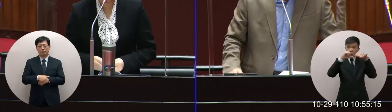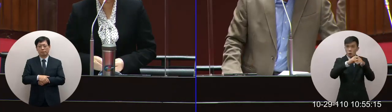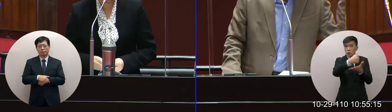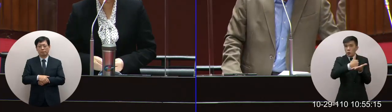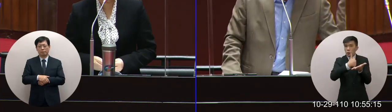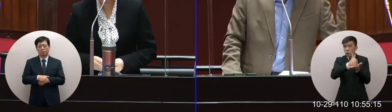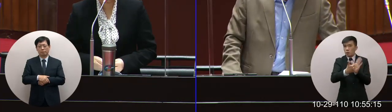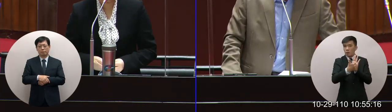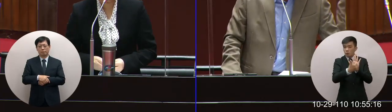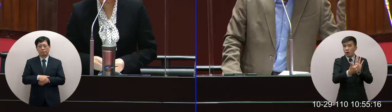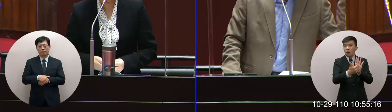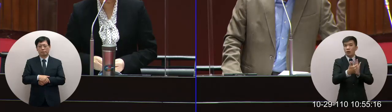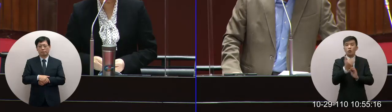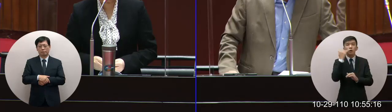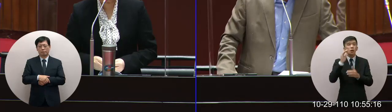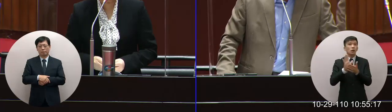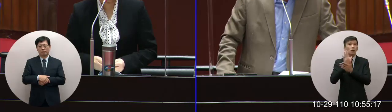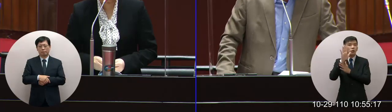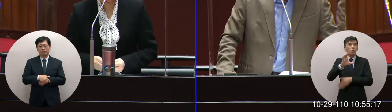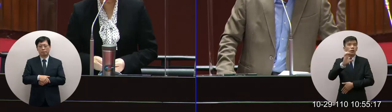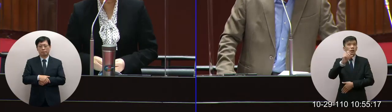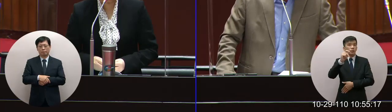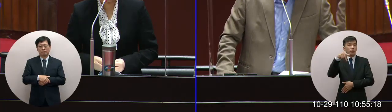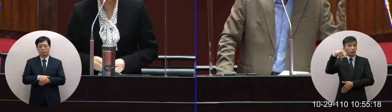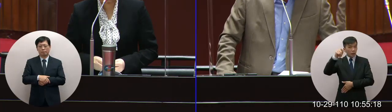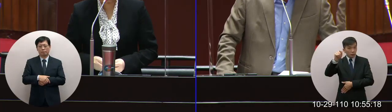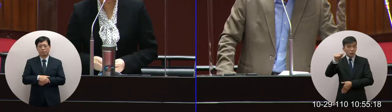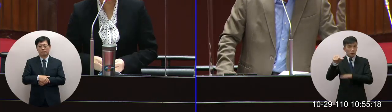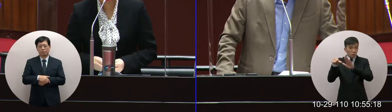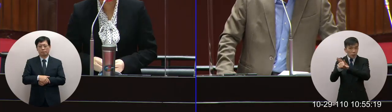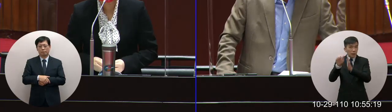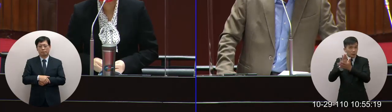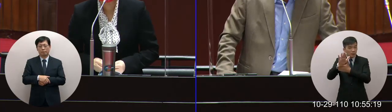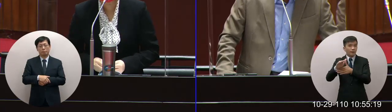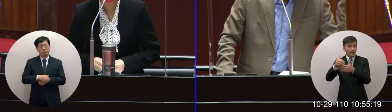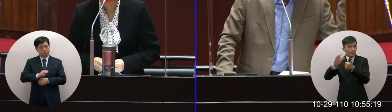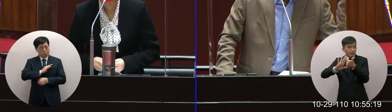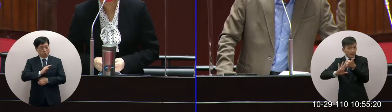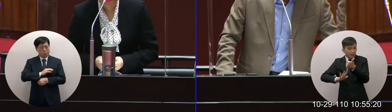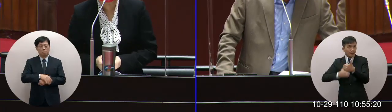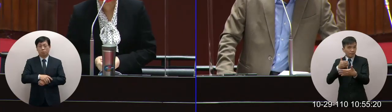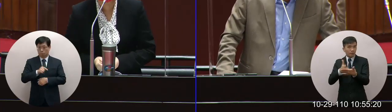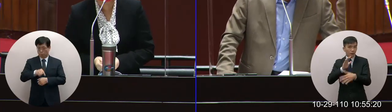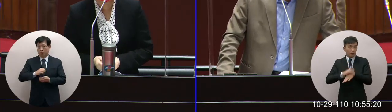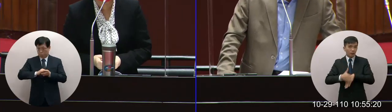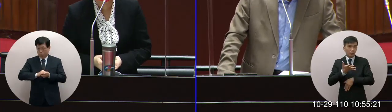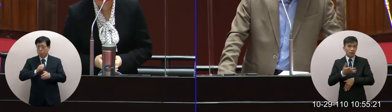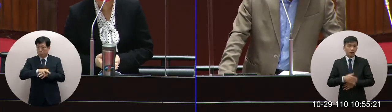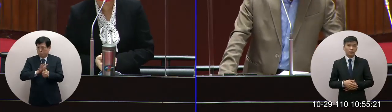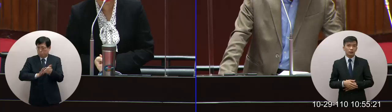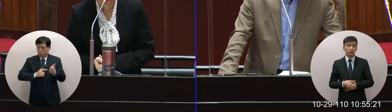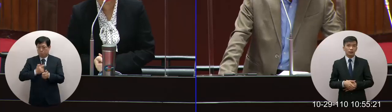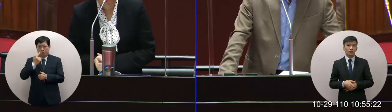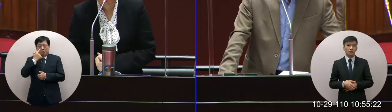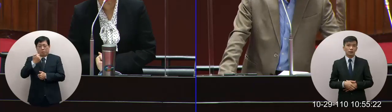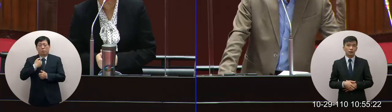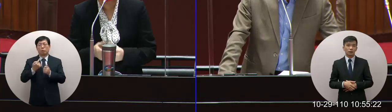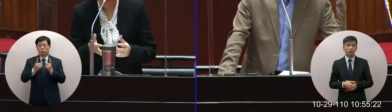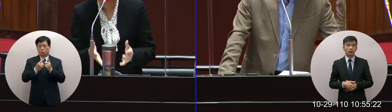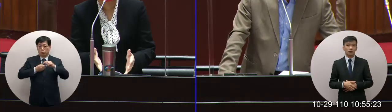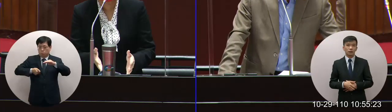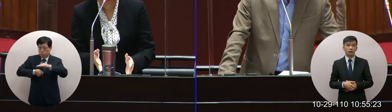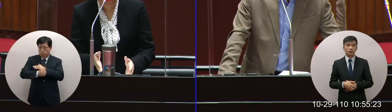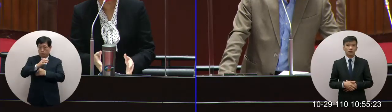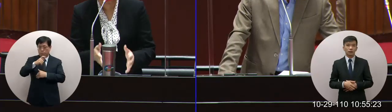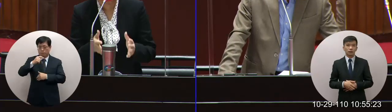加入CPTPP有很造成一個很大很大的一個障礙絕對是這個絕對是嚴重影響到我們